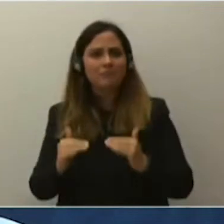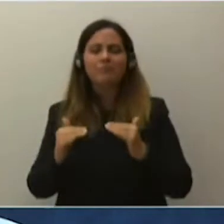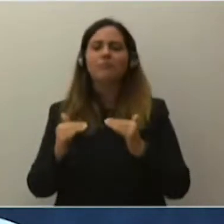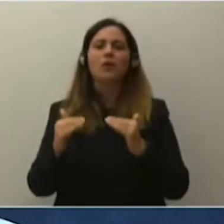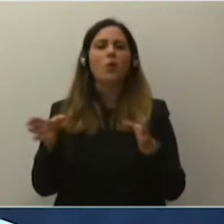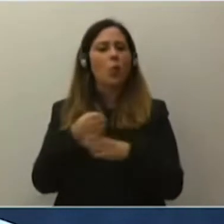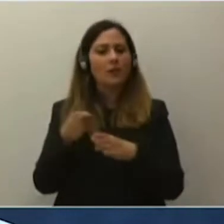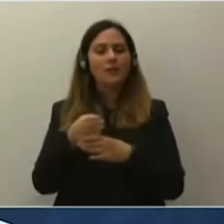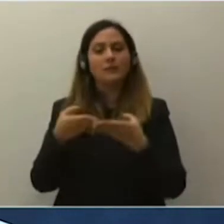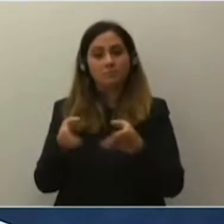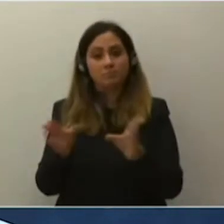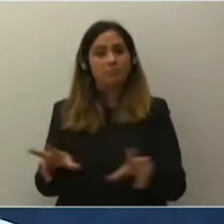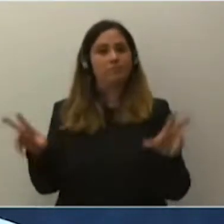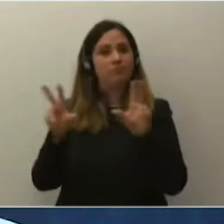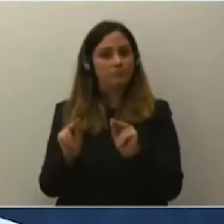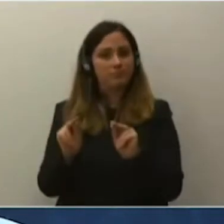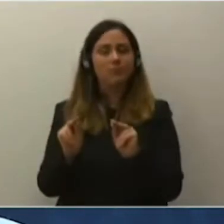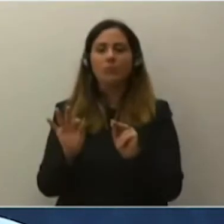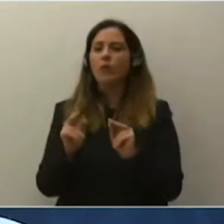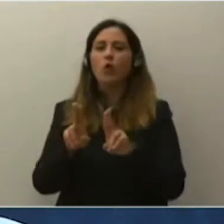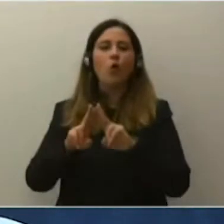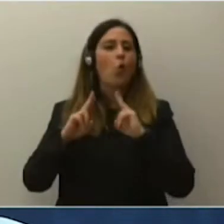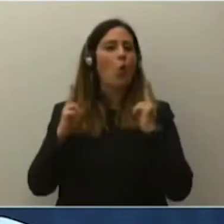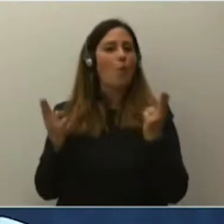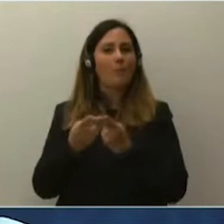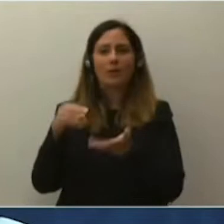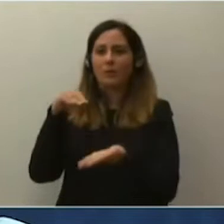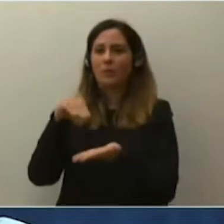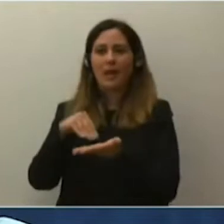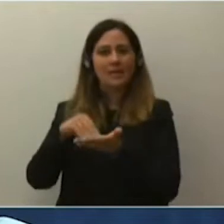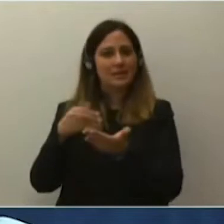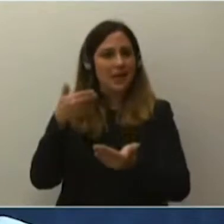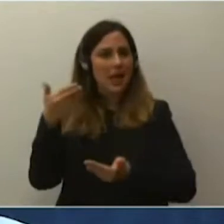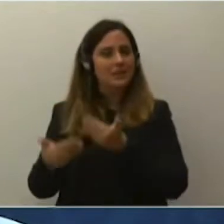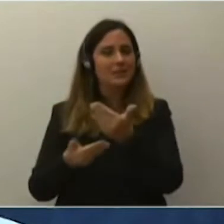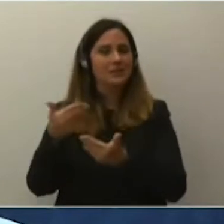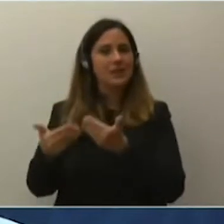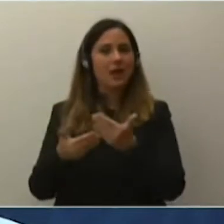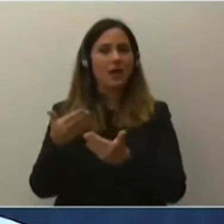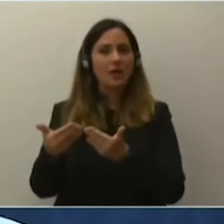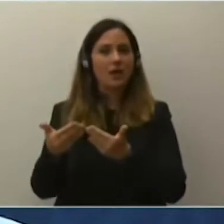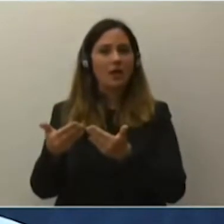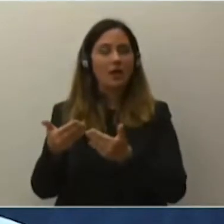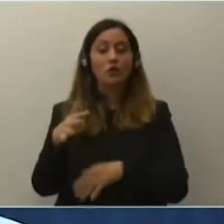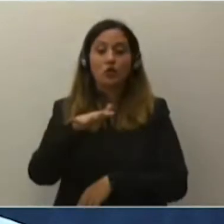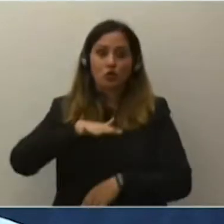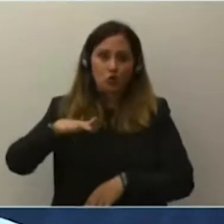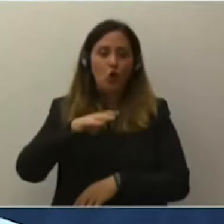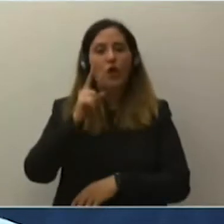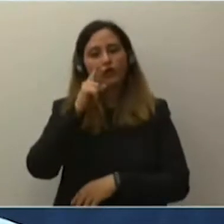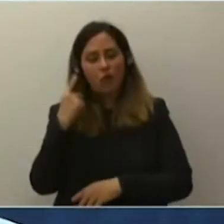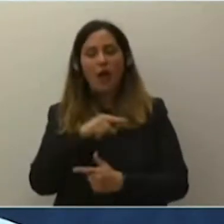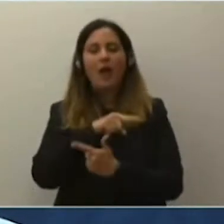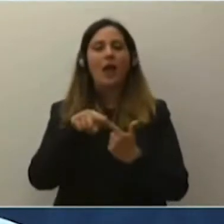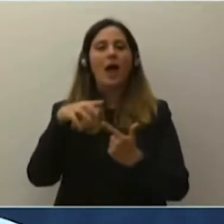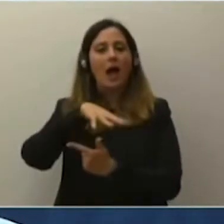riaprono completamente in presenza nelle zone gialla e arancione,